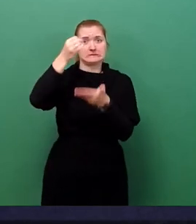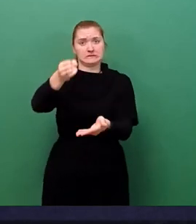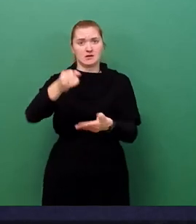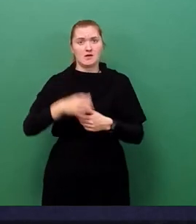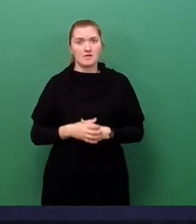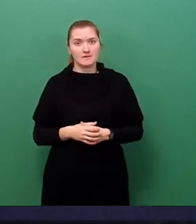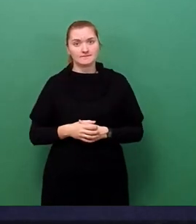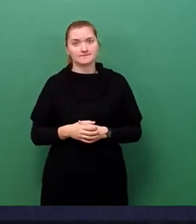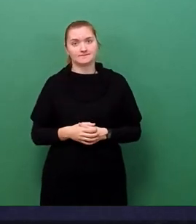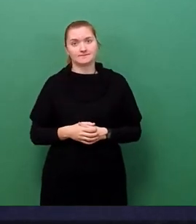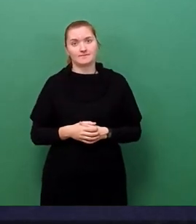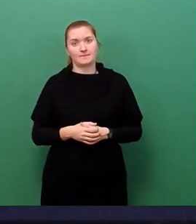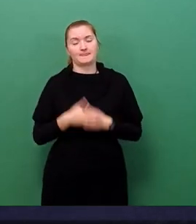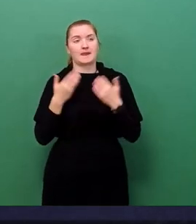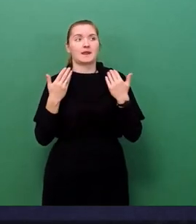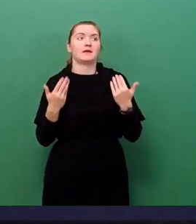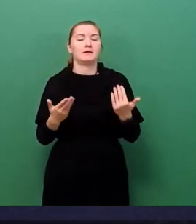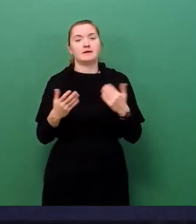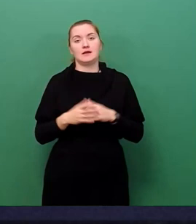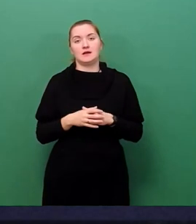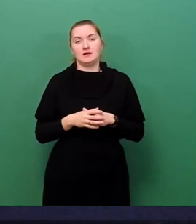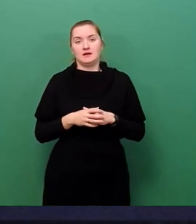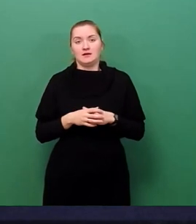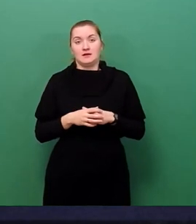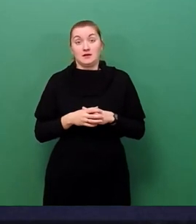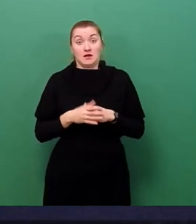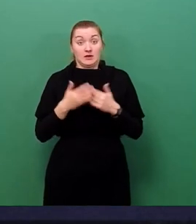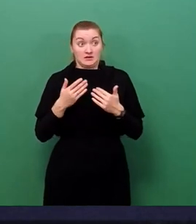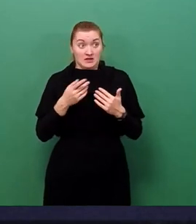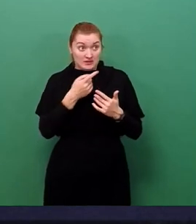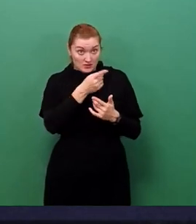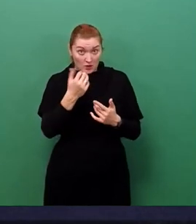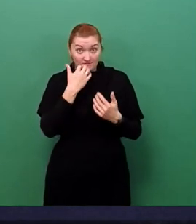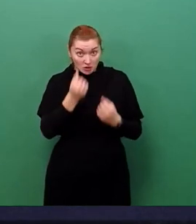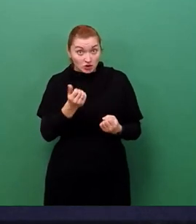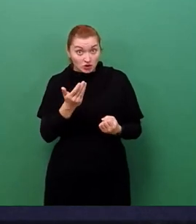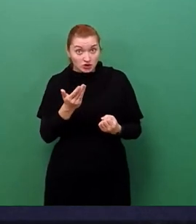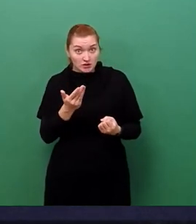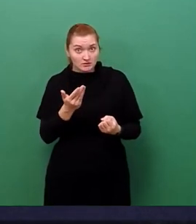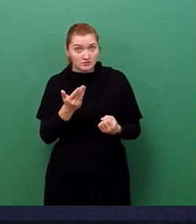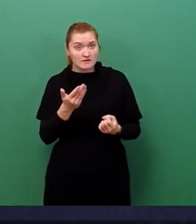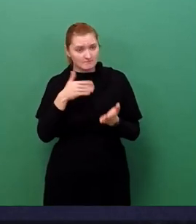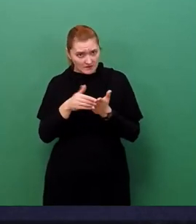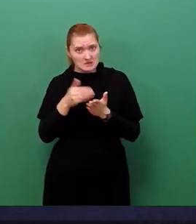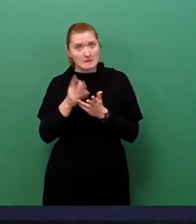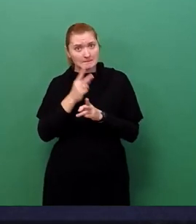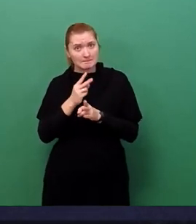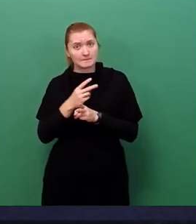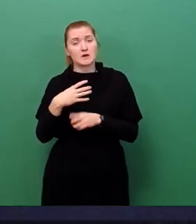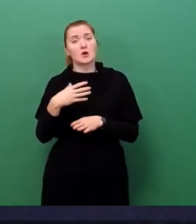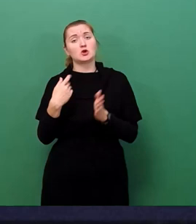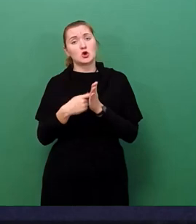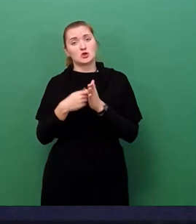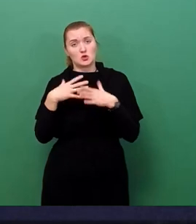Aber wer dies möglich machen möchte, der kann dies natürlich entsprechend als Antrag des